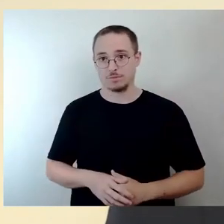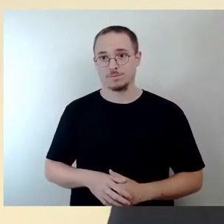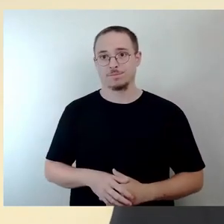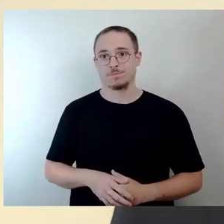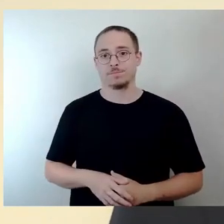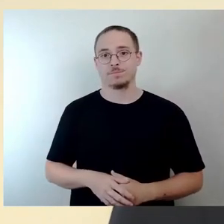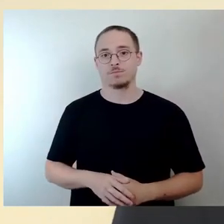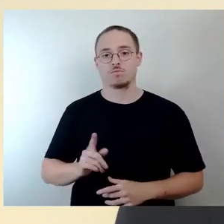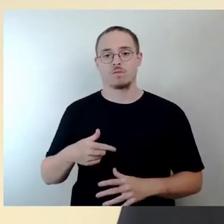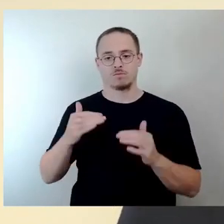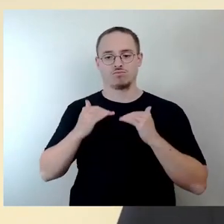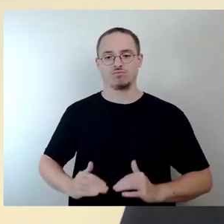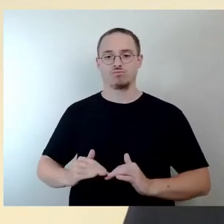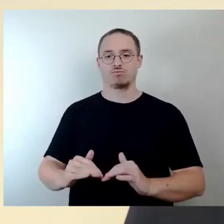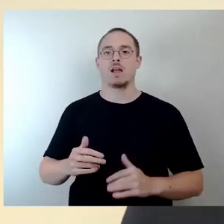Gesang 33,